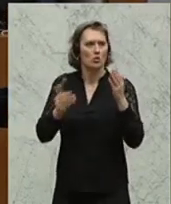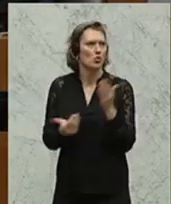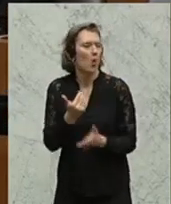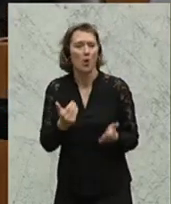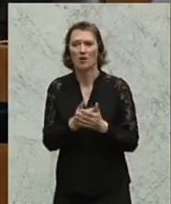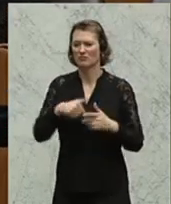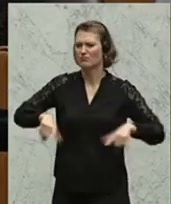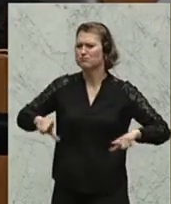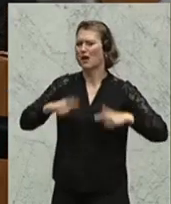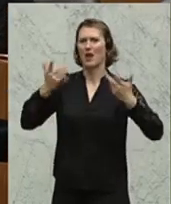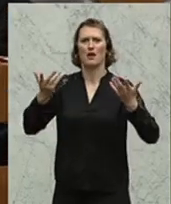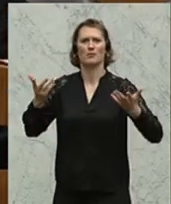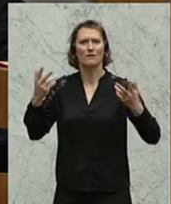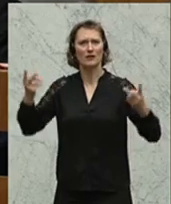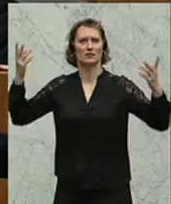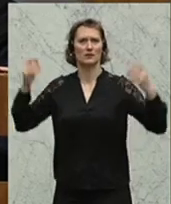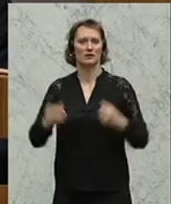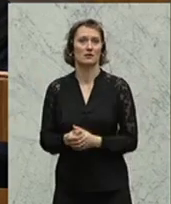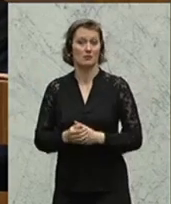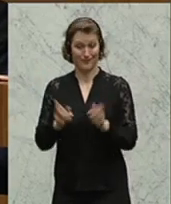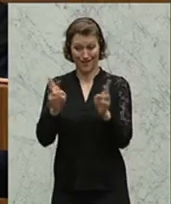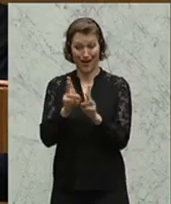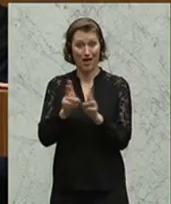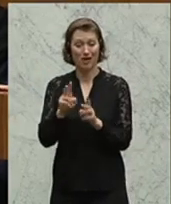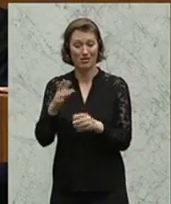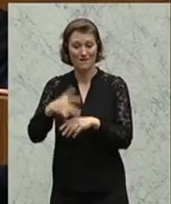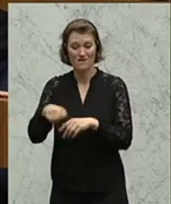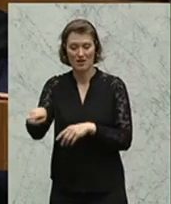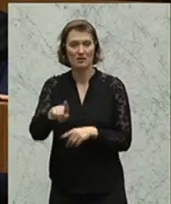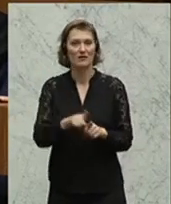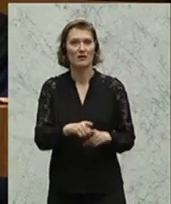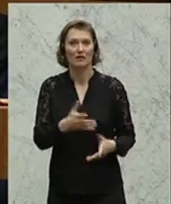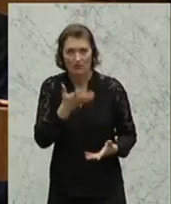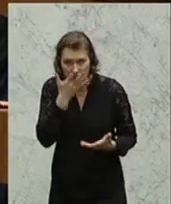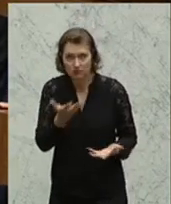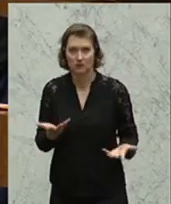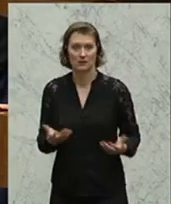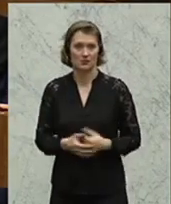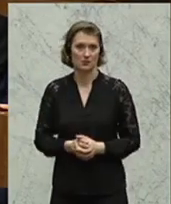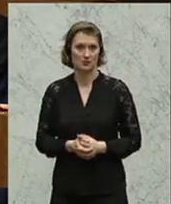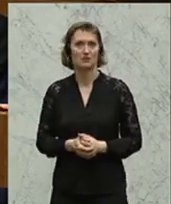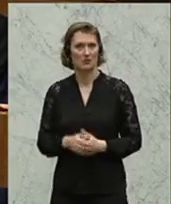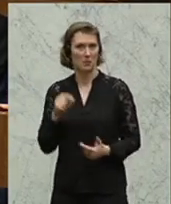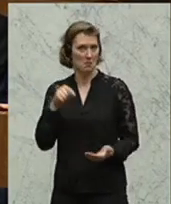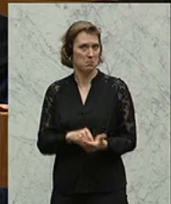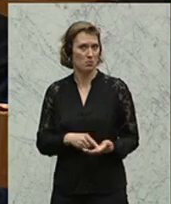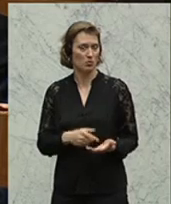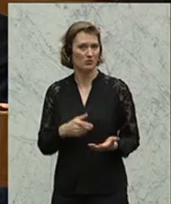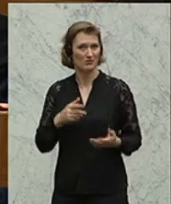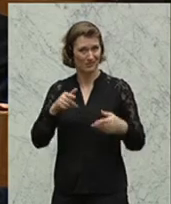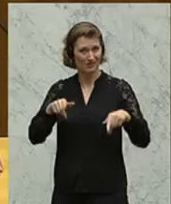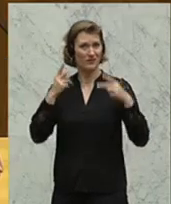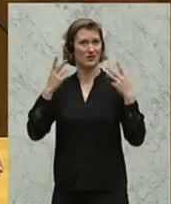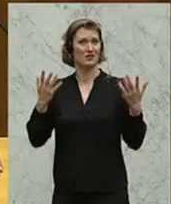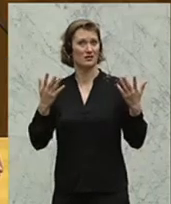das belebt das Ganze. Und das ist auch wichtig. Und die kleinen Wirten kommen zum Handkuss. Und da sind wir gleich beim springenden Punkt oder beim Kern der ganzen